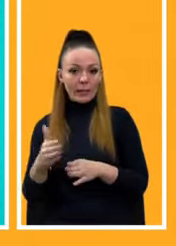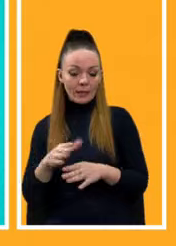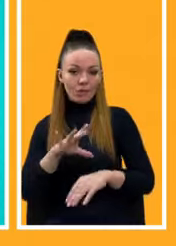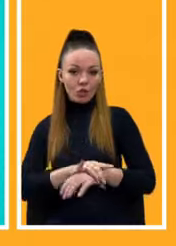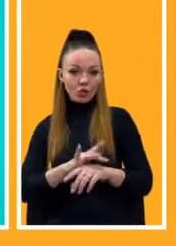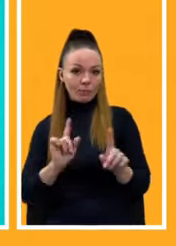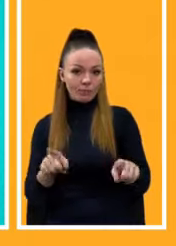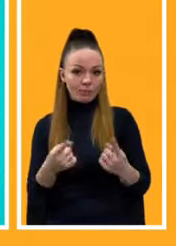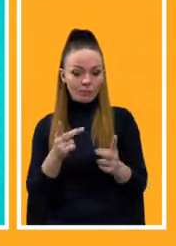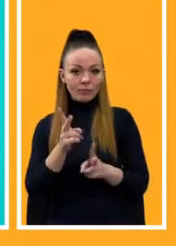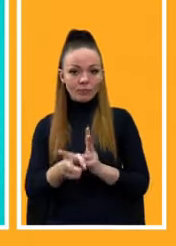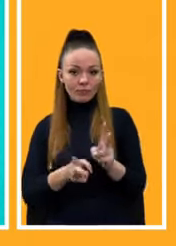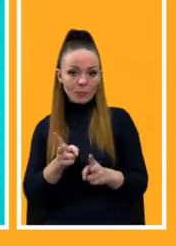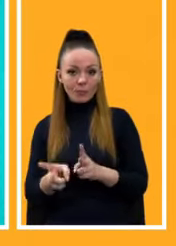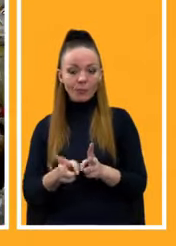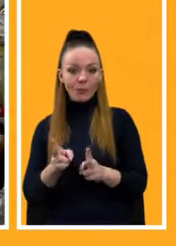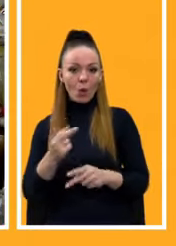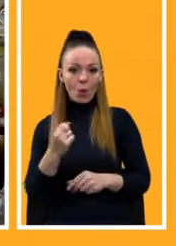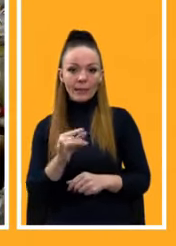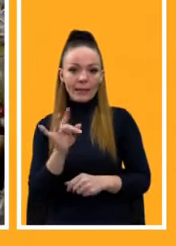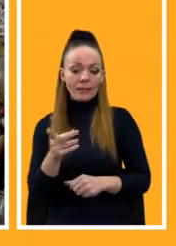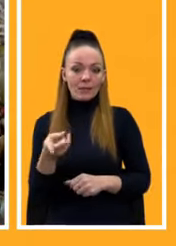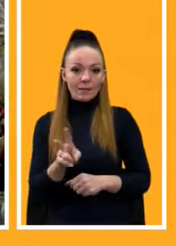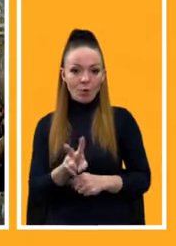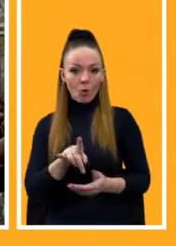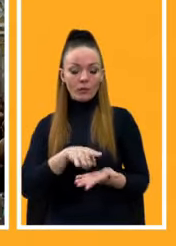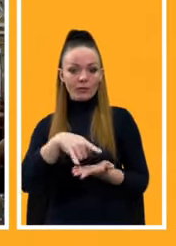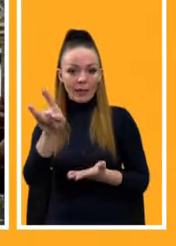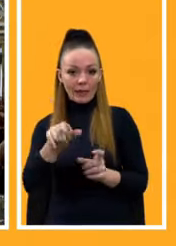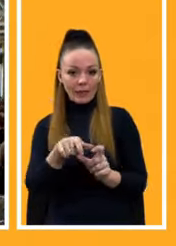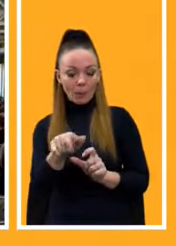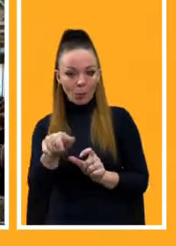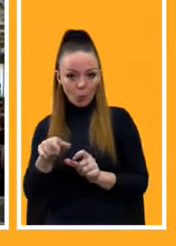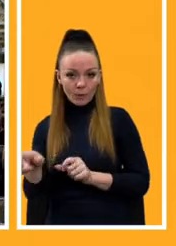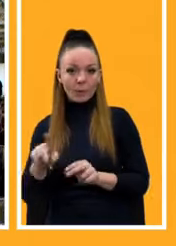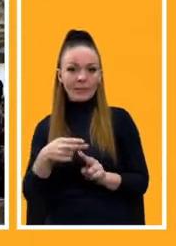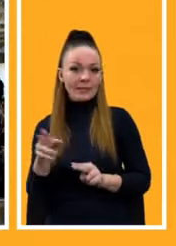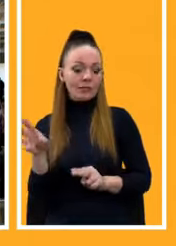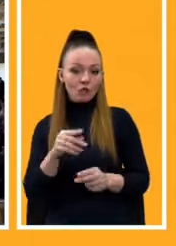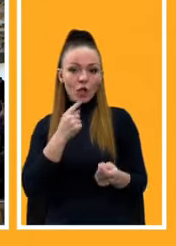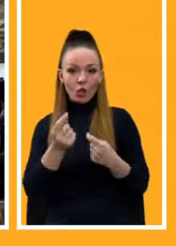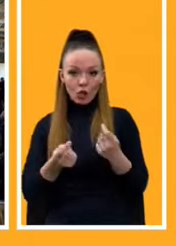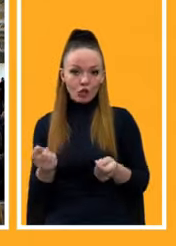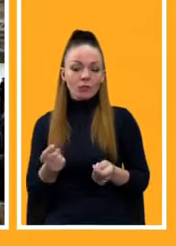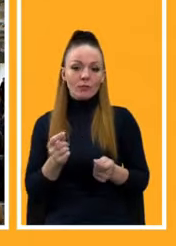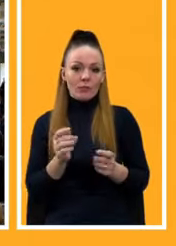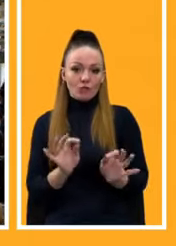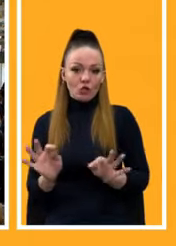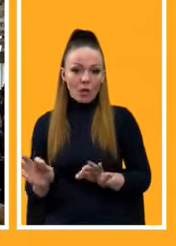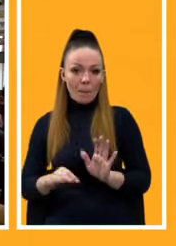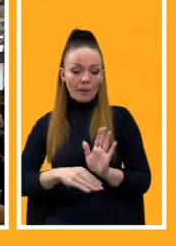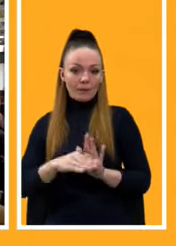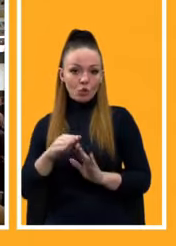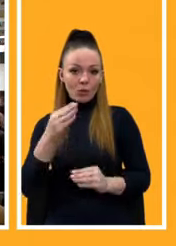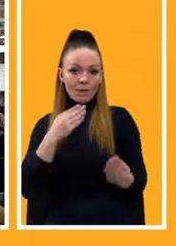відновлюється, реконструюється одна з двох злітних смуг. Тому всі ці речі, вони, звичайно, підвищують